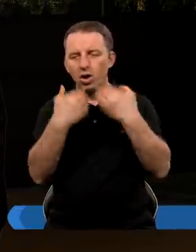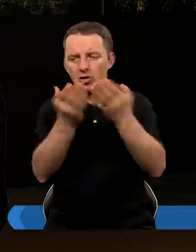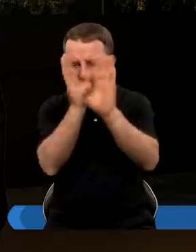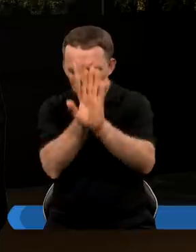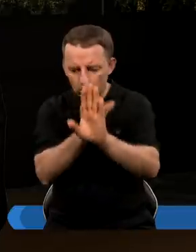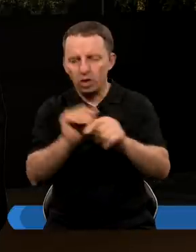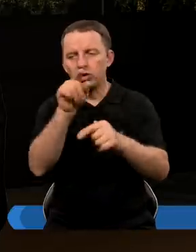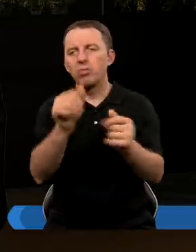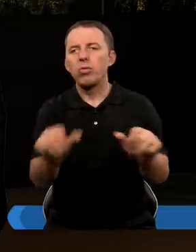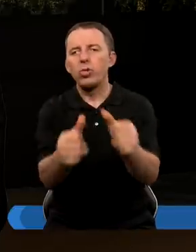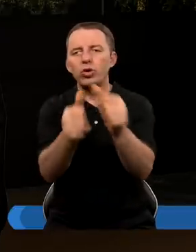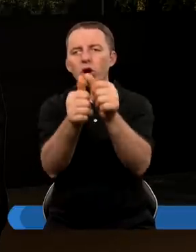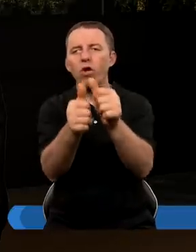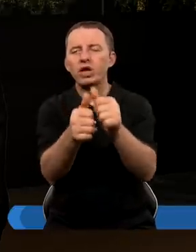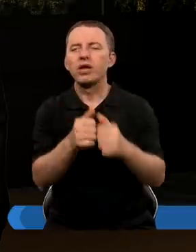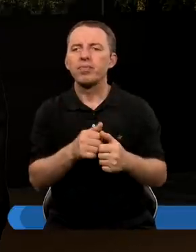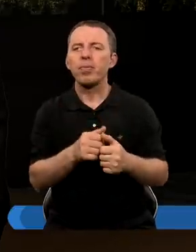oddali cześć temu posągowi.